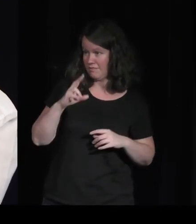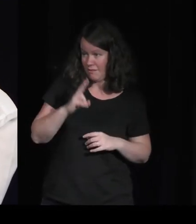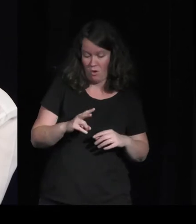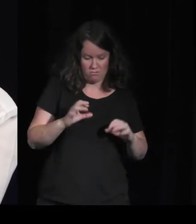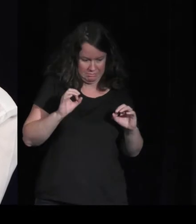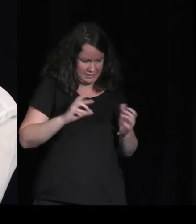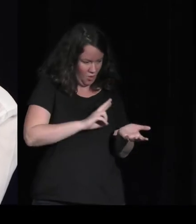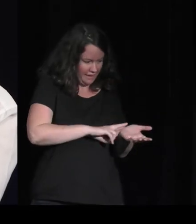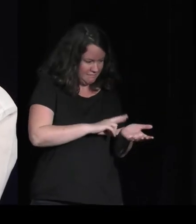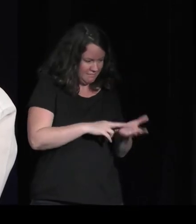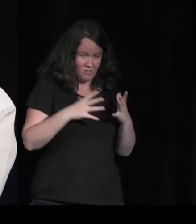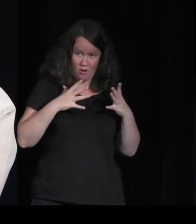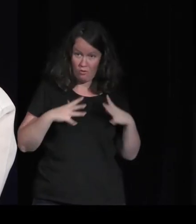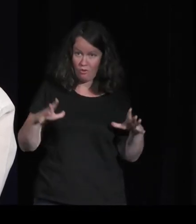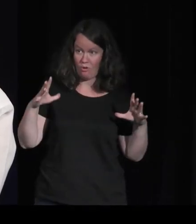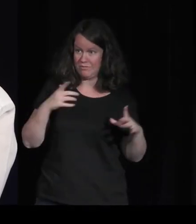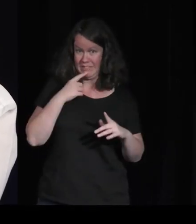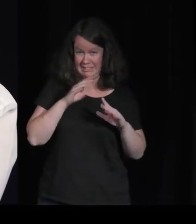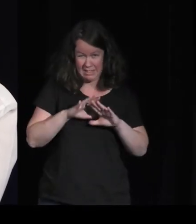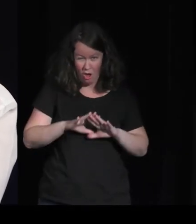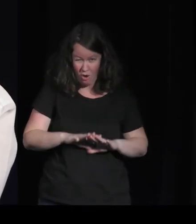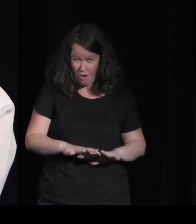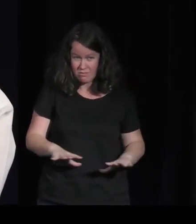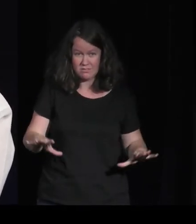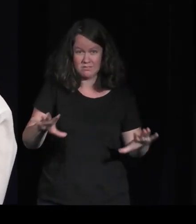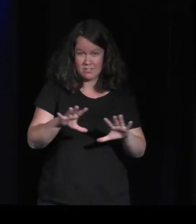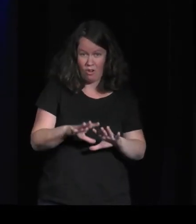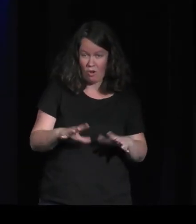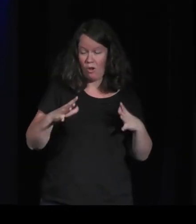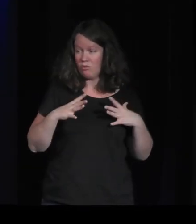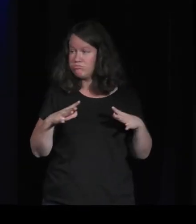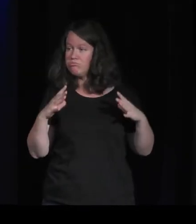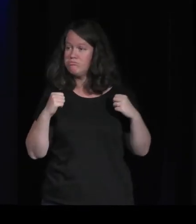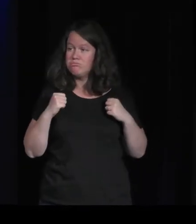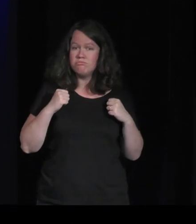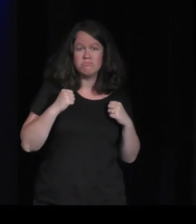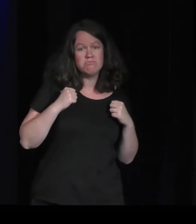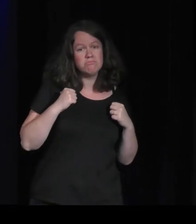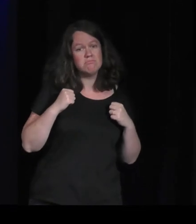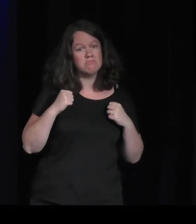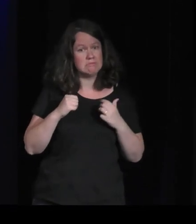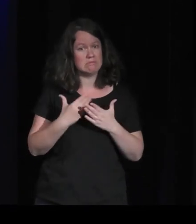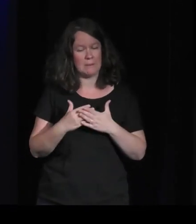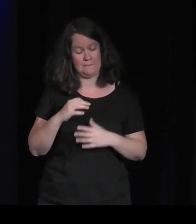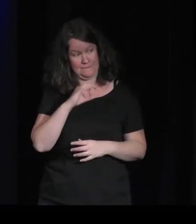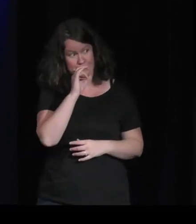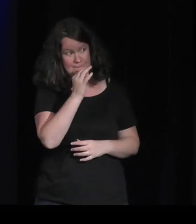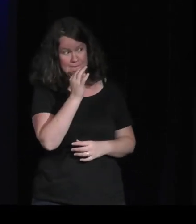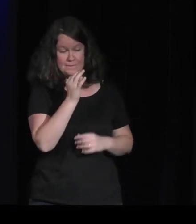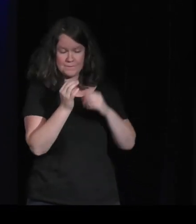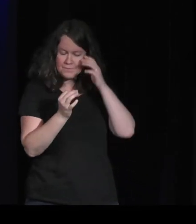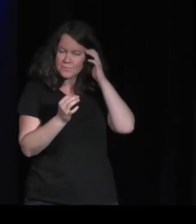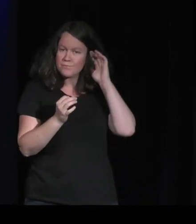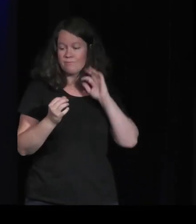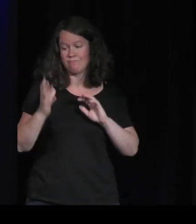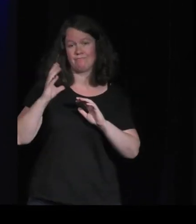promenade, fait, de la lenteur, finalement, votre projet. Oui, et c'est très intéressant parce que quand je